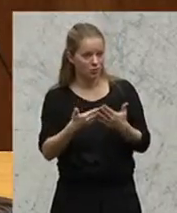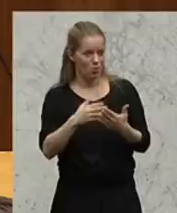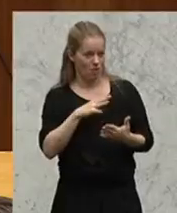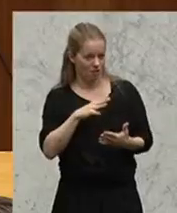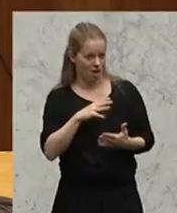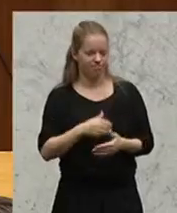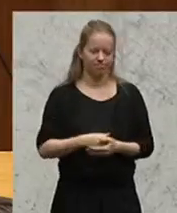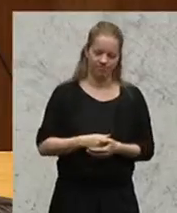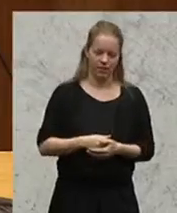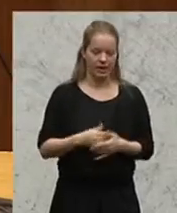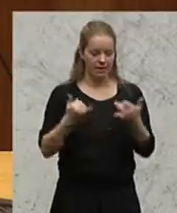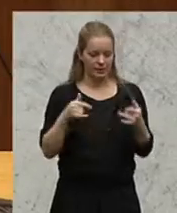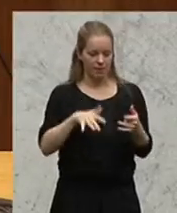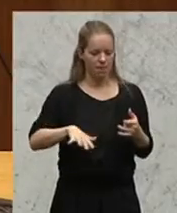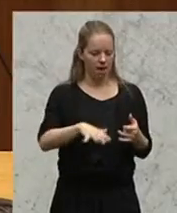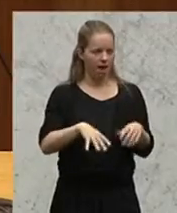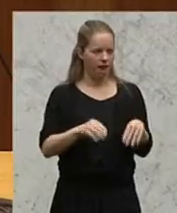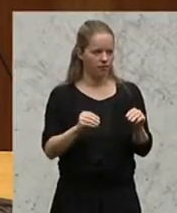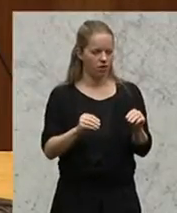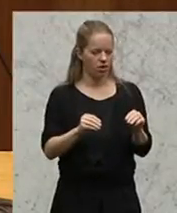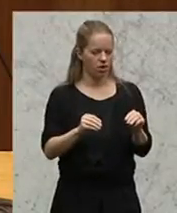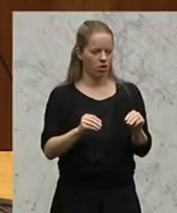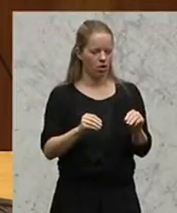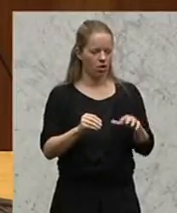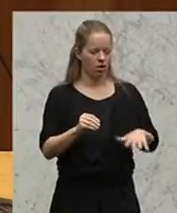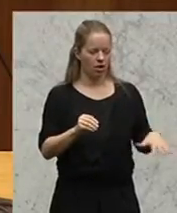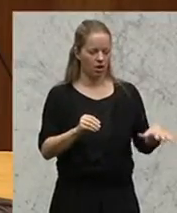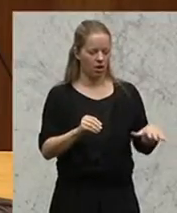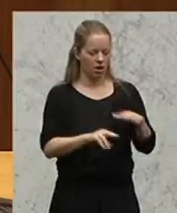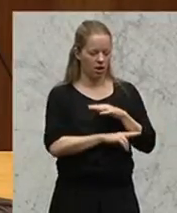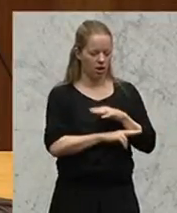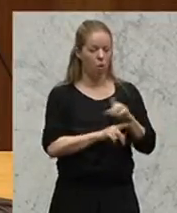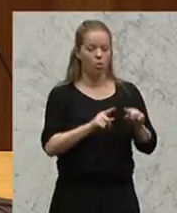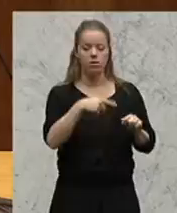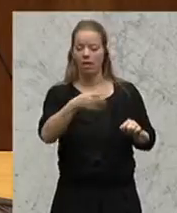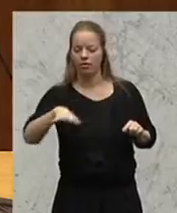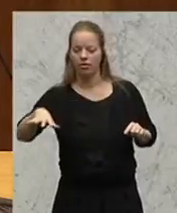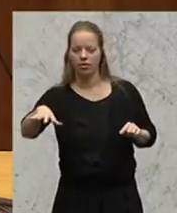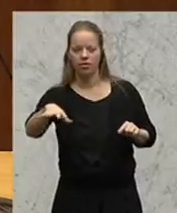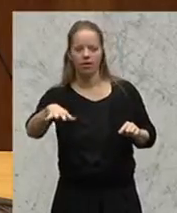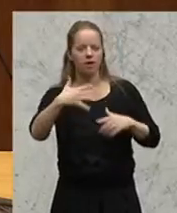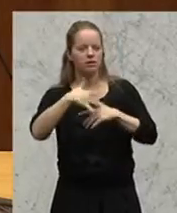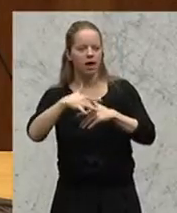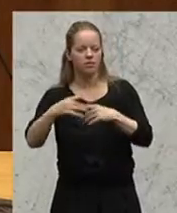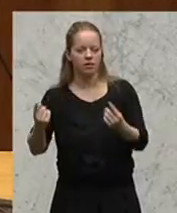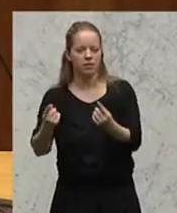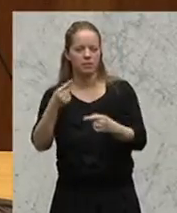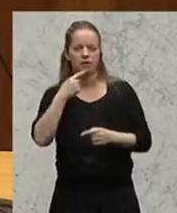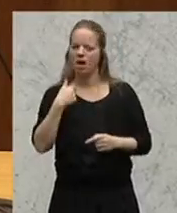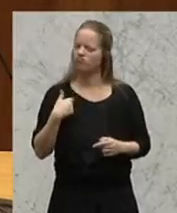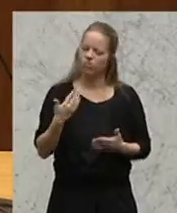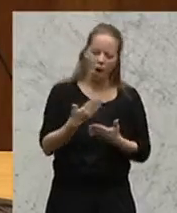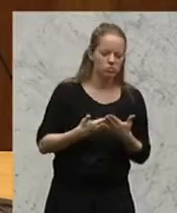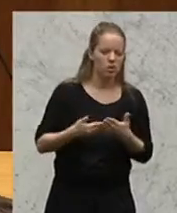jetzt in diesem Bereich an, wann kommt die nächste Branche, wann kommt eben das Gastgewerbe und sagt, unsere Ausbildung kann nicht vollständig